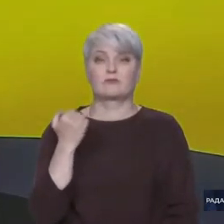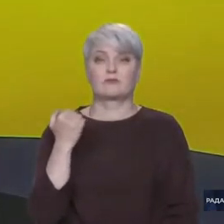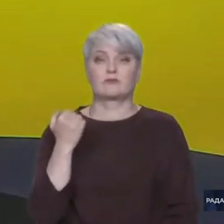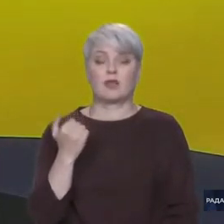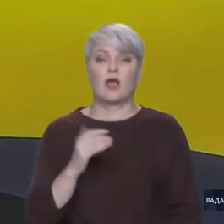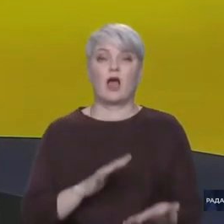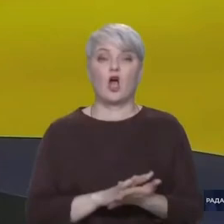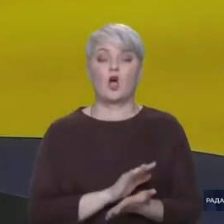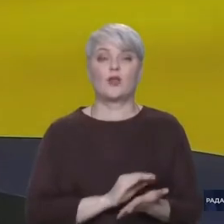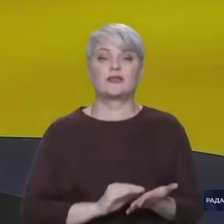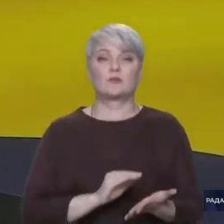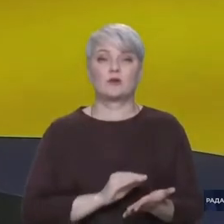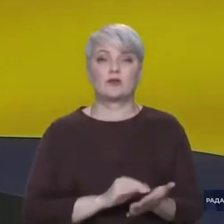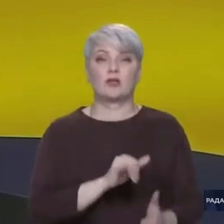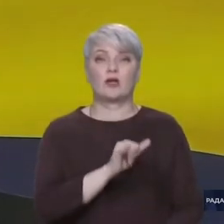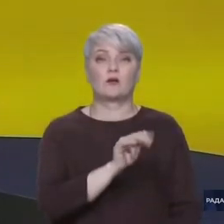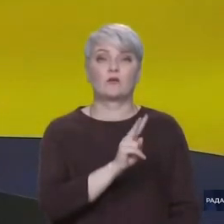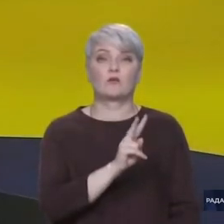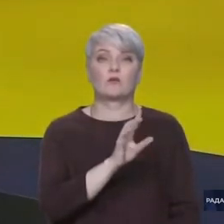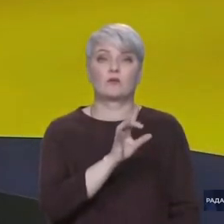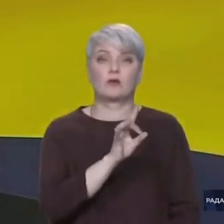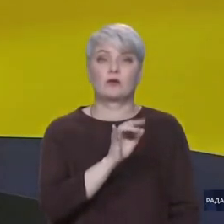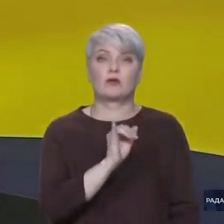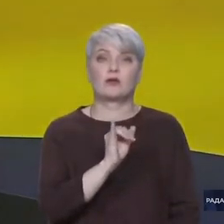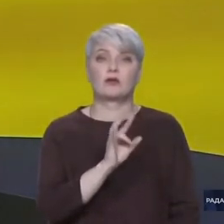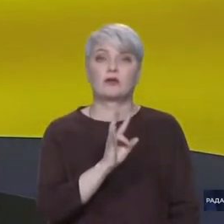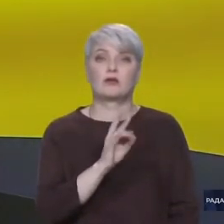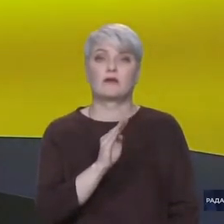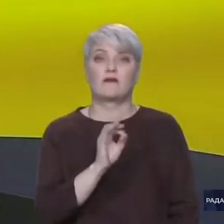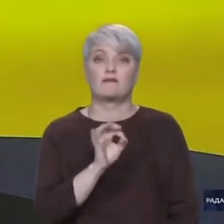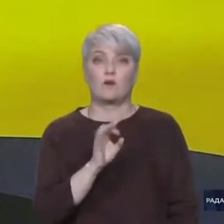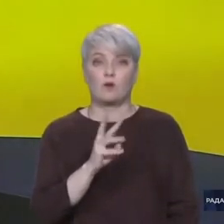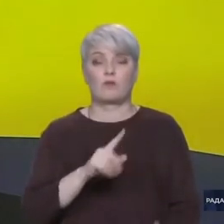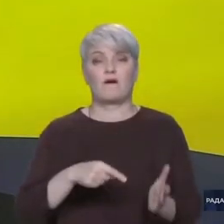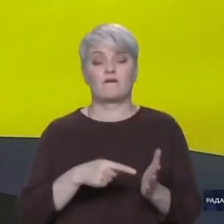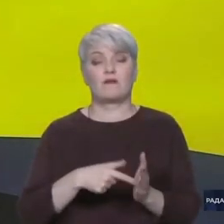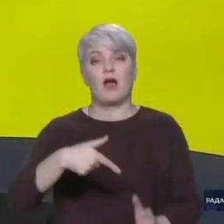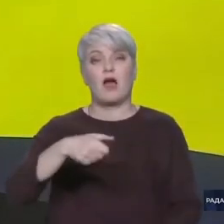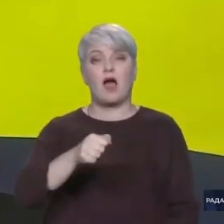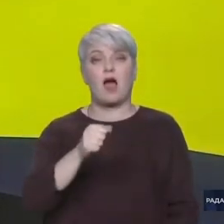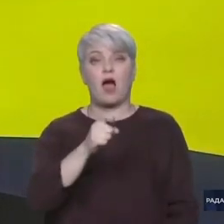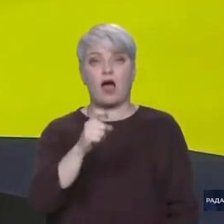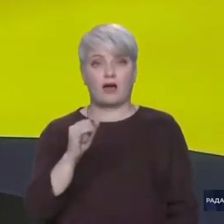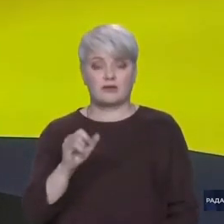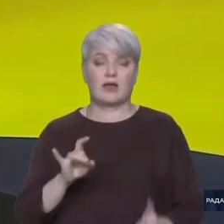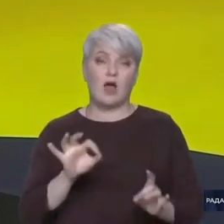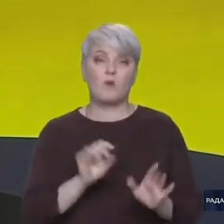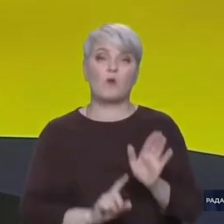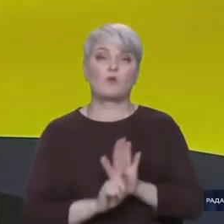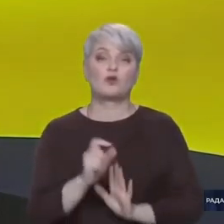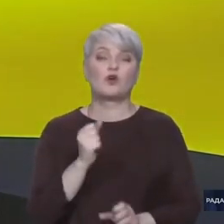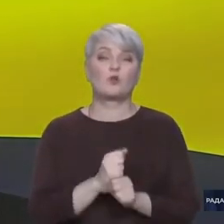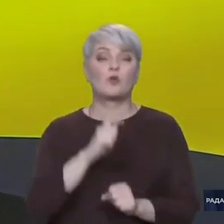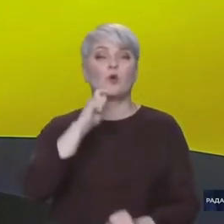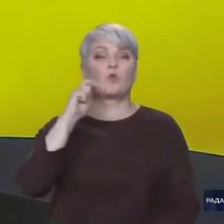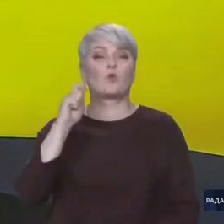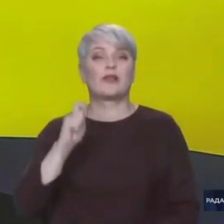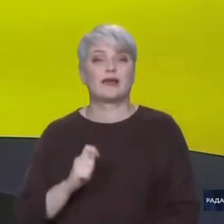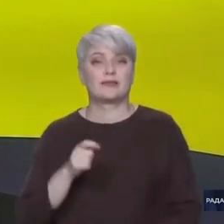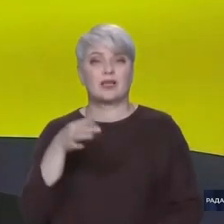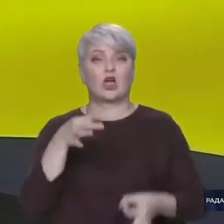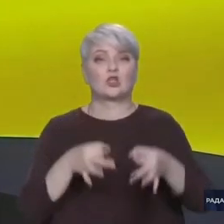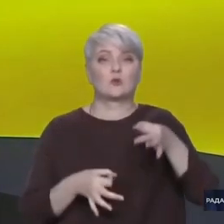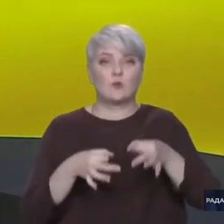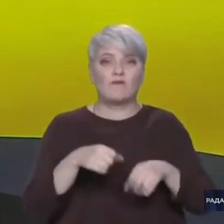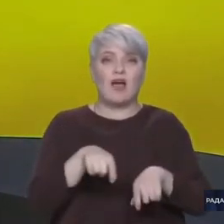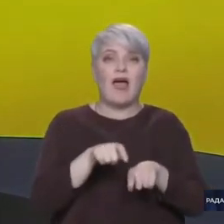кореспондентка «Укрінформ» в ГААЗі, яка розповіла нам про початок роботи українських судових експертів в лабораторіях, що